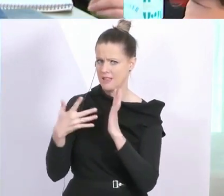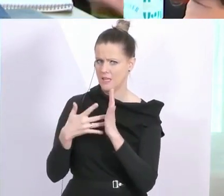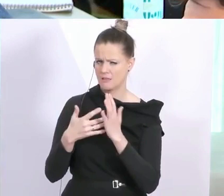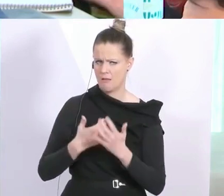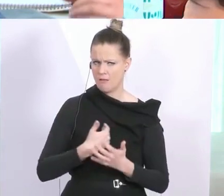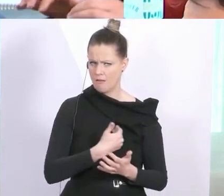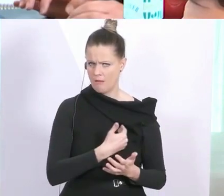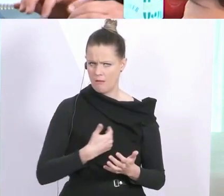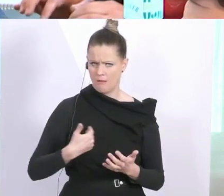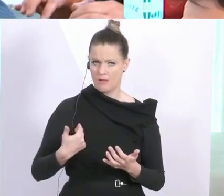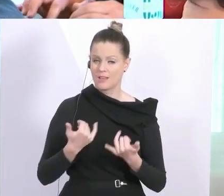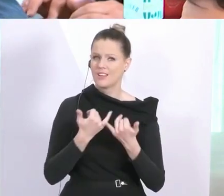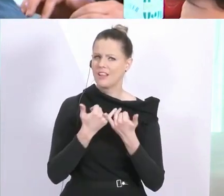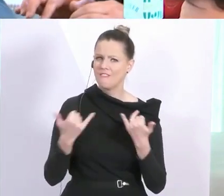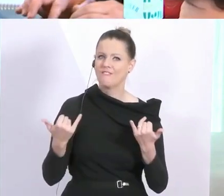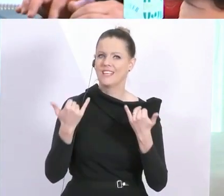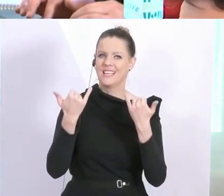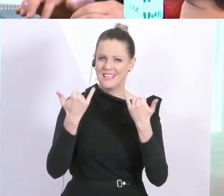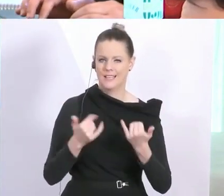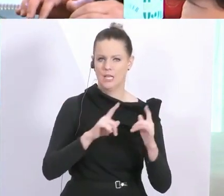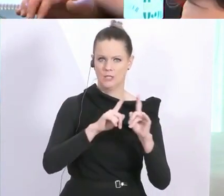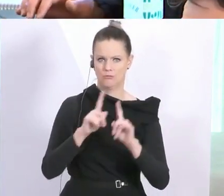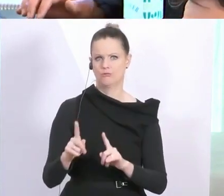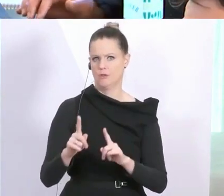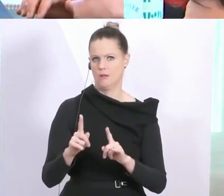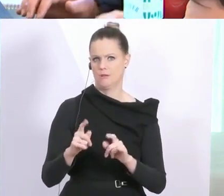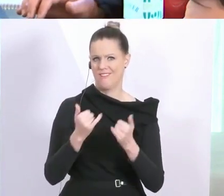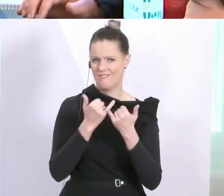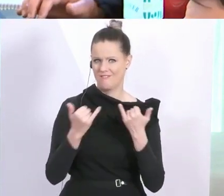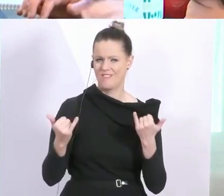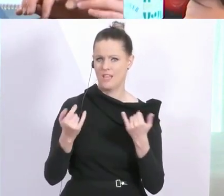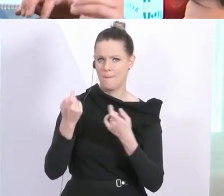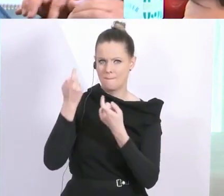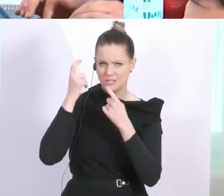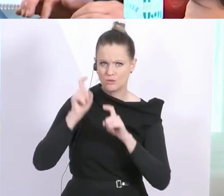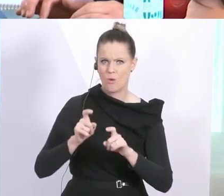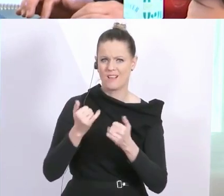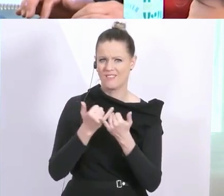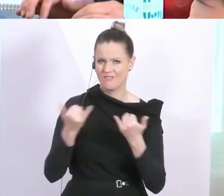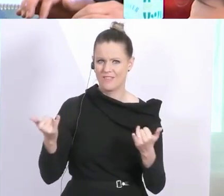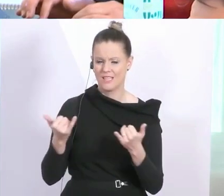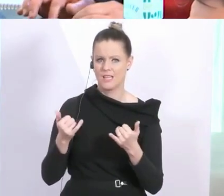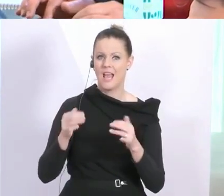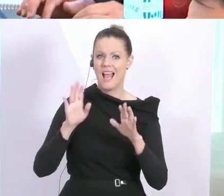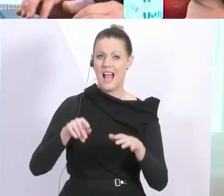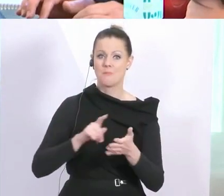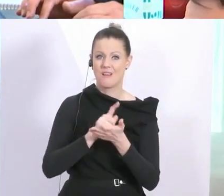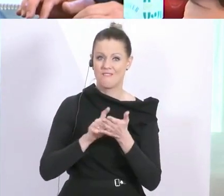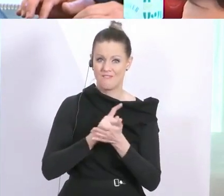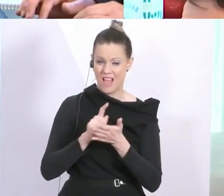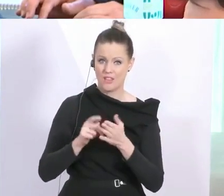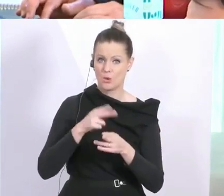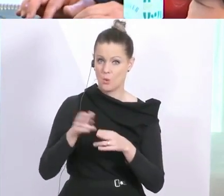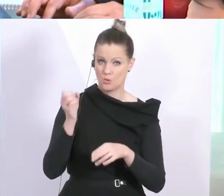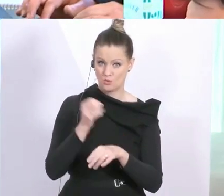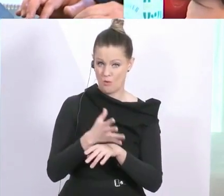Deswegen, wie ist der Status Quo? Wie wird das besorgt werden? Und kann man sagen, ab wann Reagenzien, Tests wie auch immer da